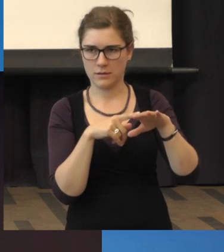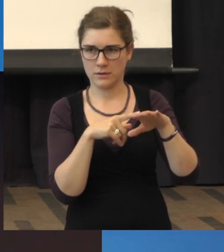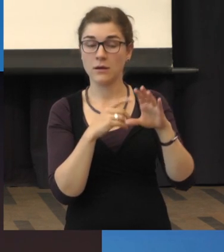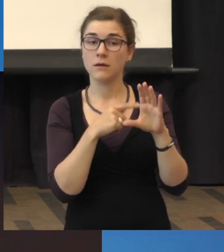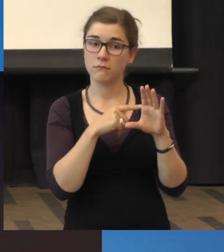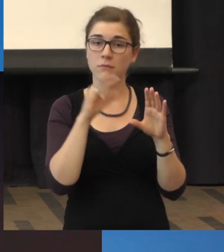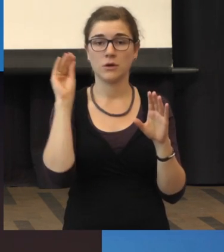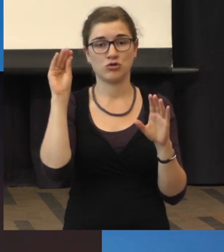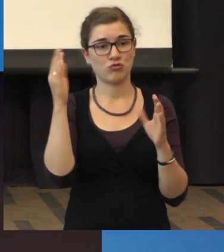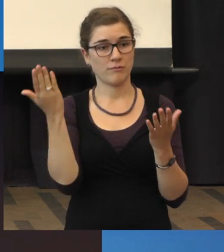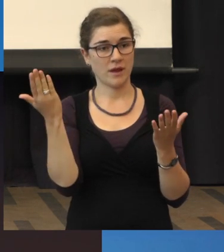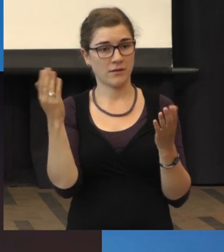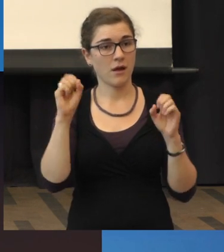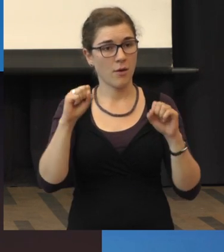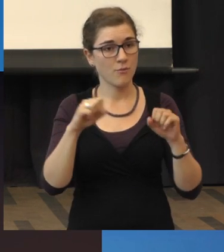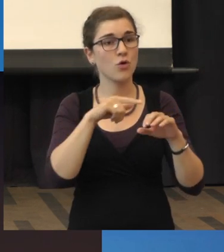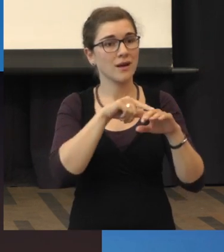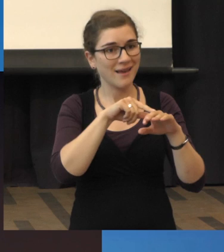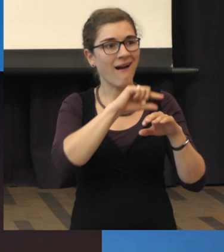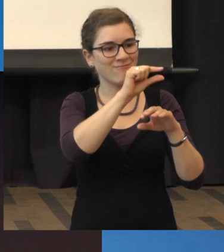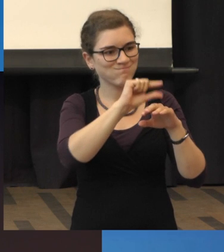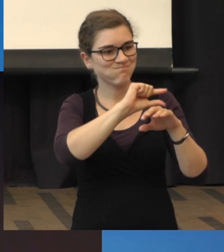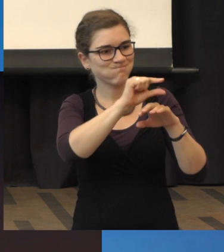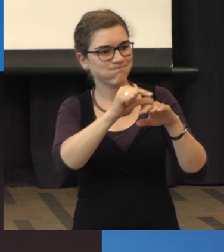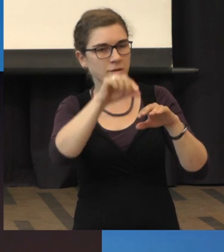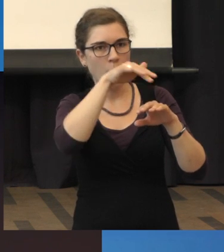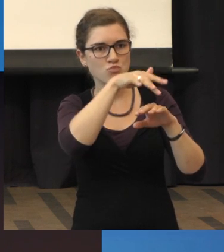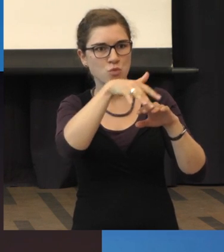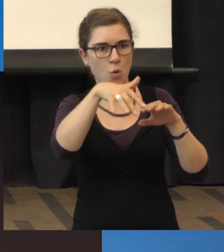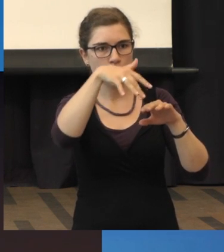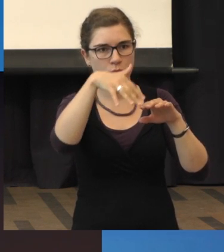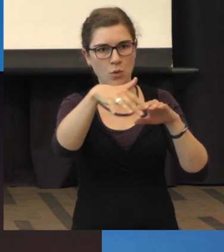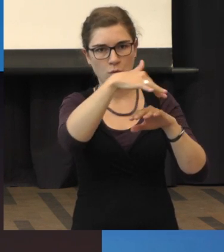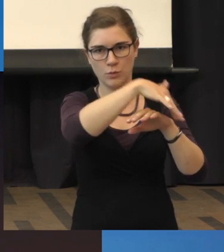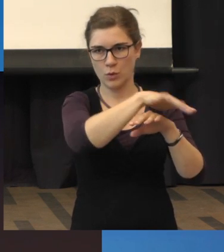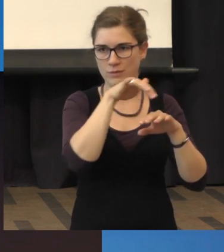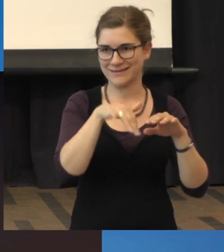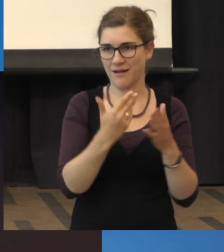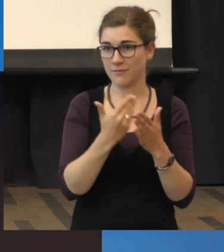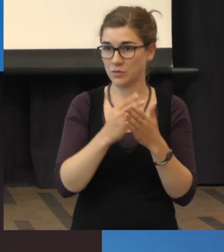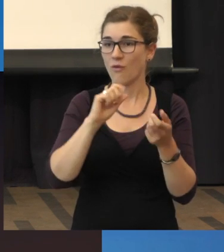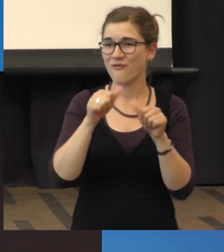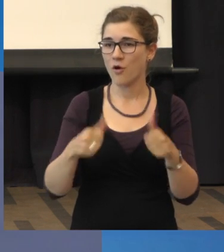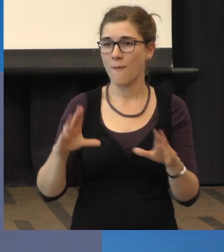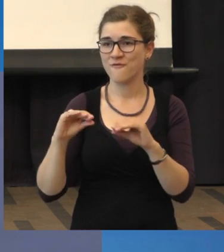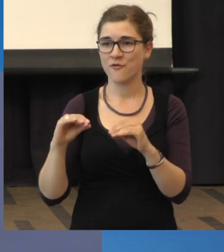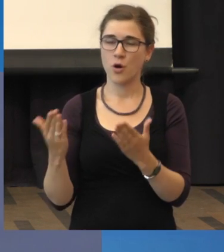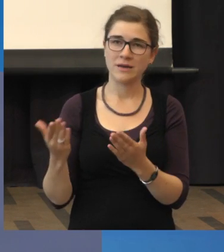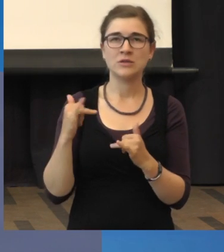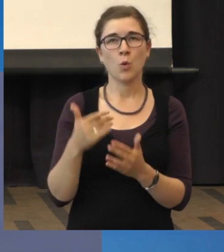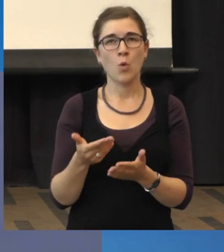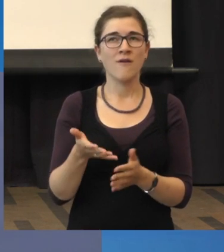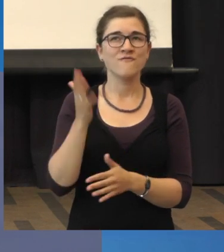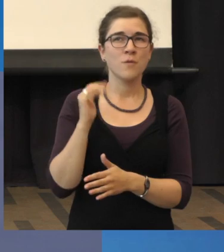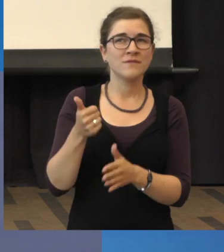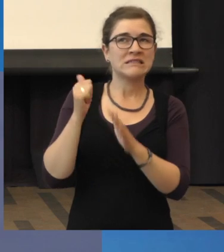Und später könnten die unter Umständen auch bluten. Also wenn es zu einer feuchten Form kommt, dann gibt es so seit fünf, sechs